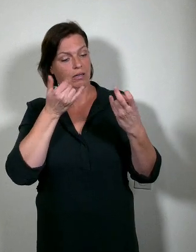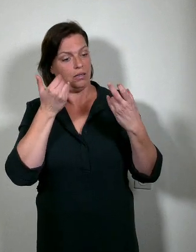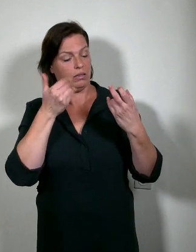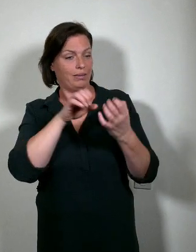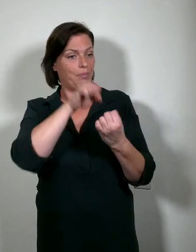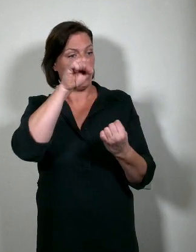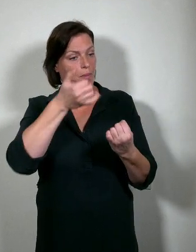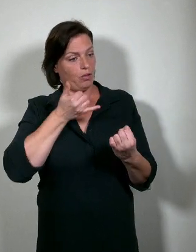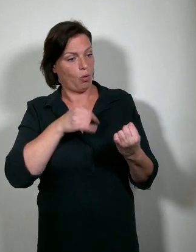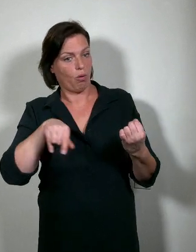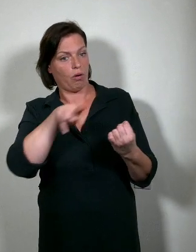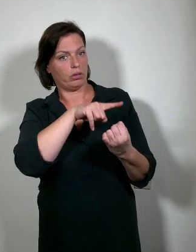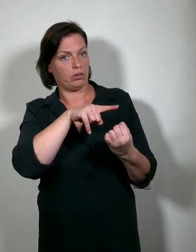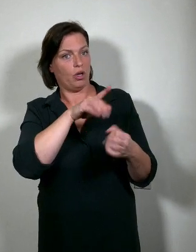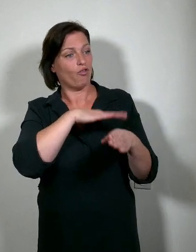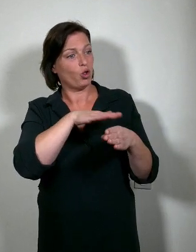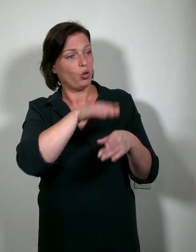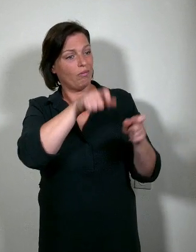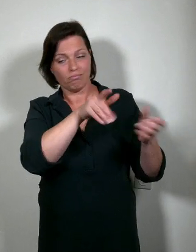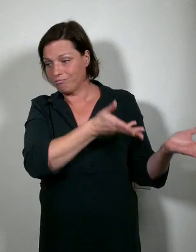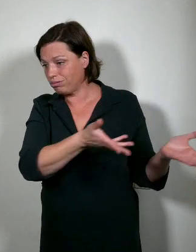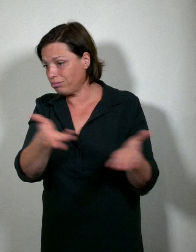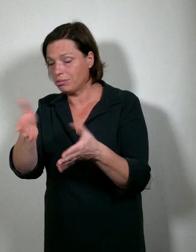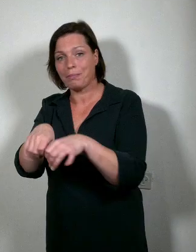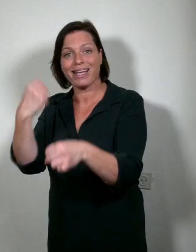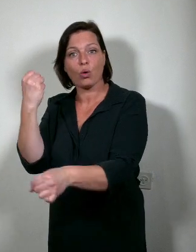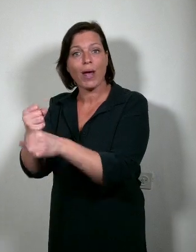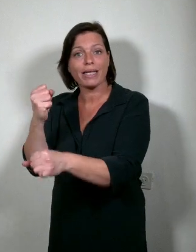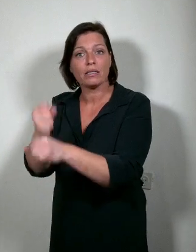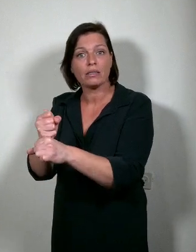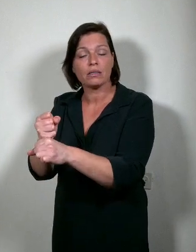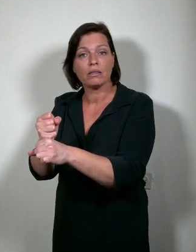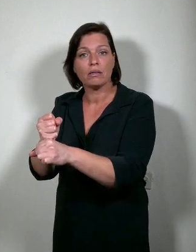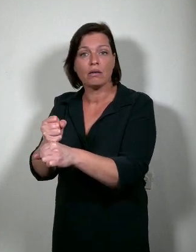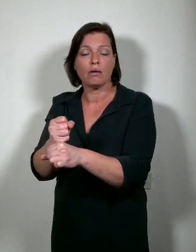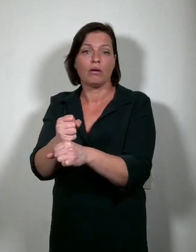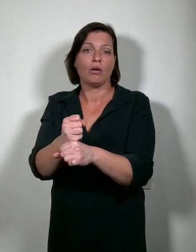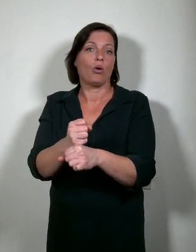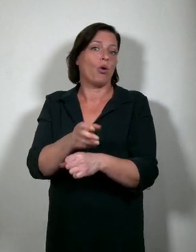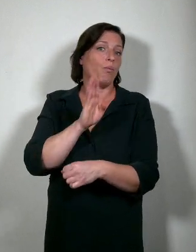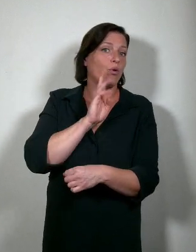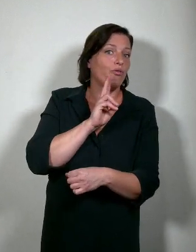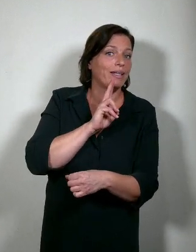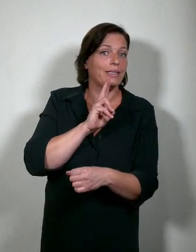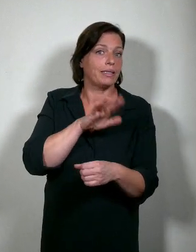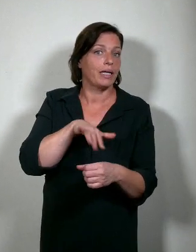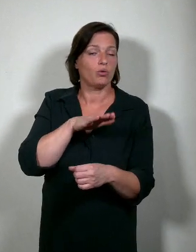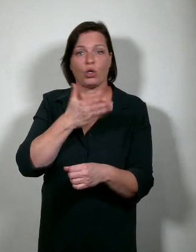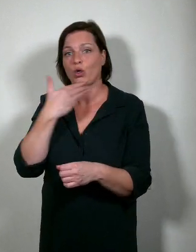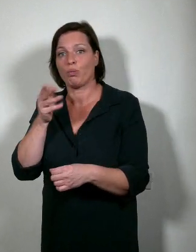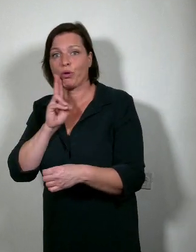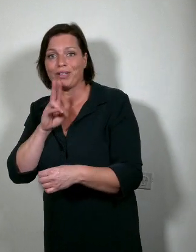naar het werkveld worden toegeleid, en dan heb ik het natuurlijk zowel over de profitsector als over de non-profitsector.